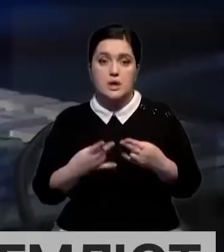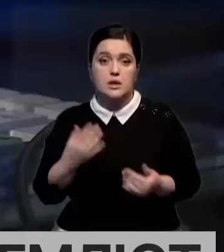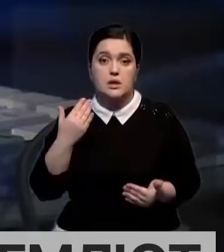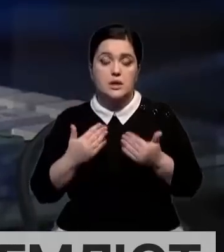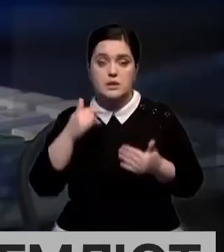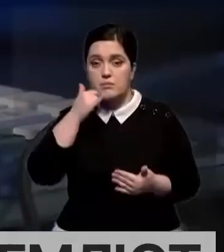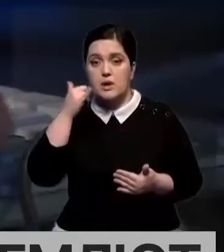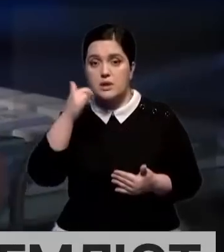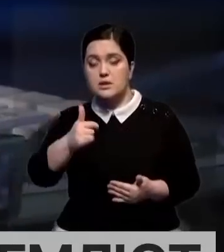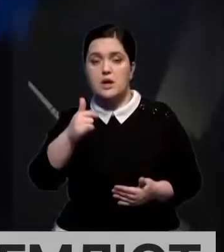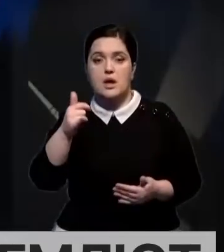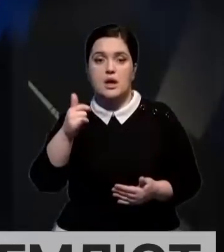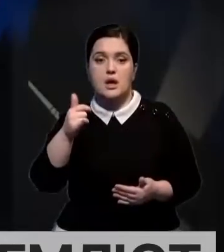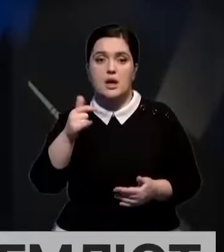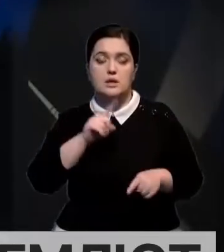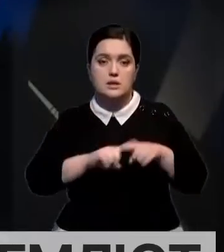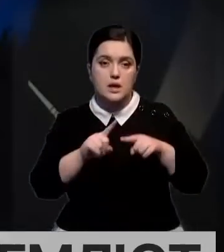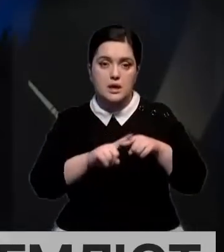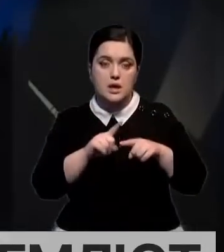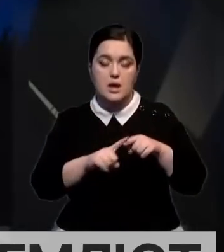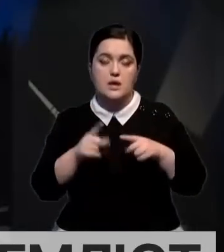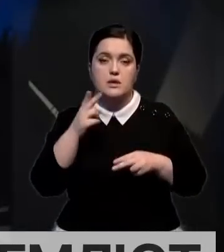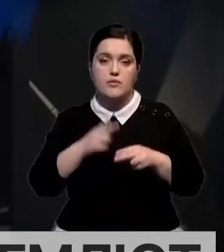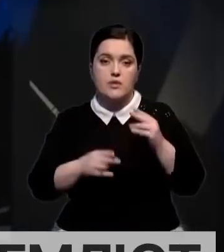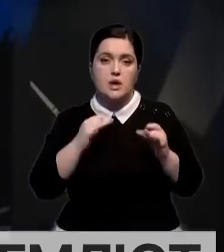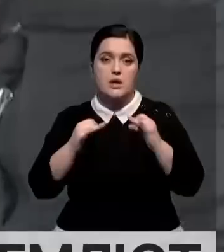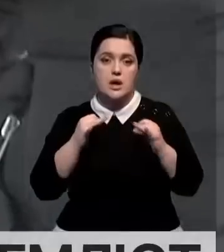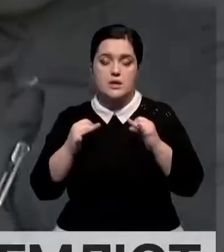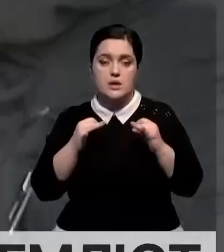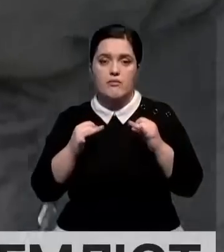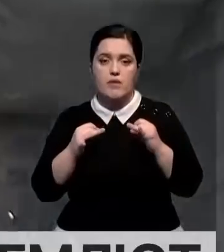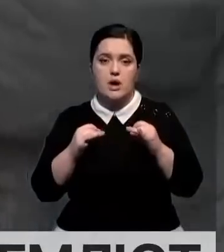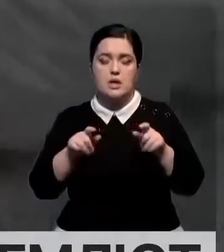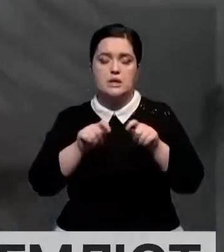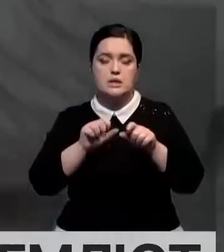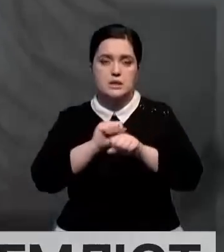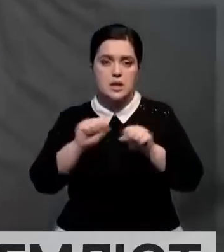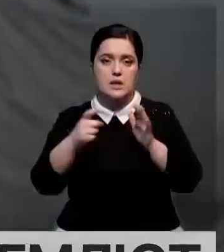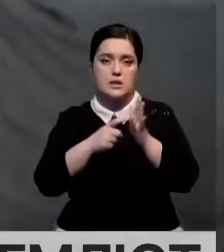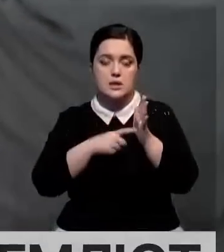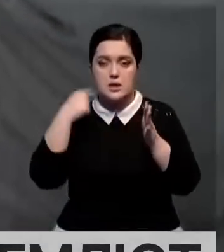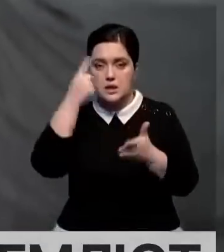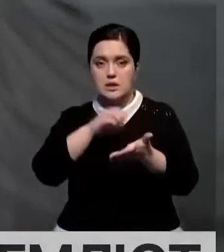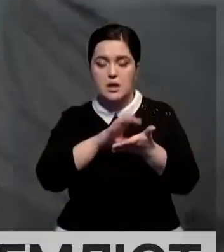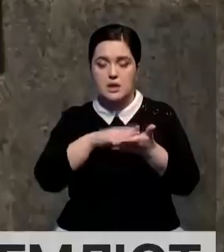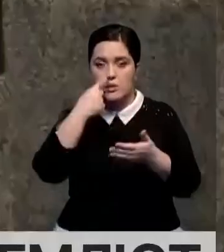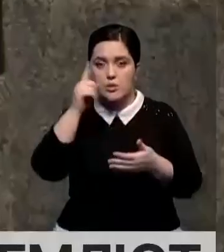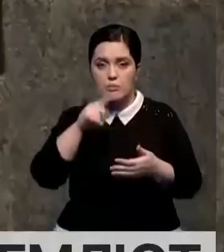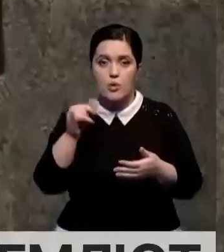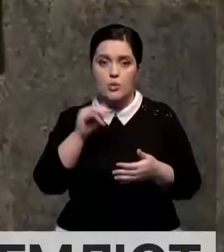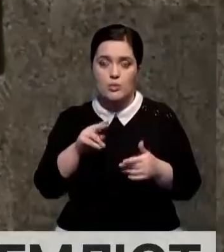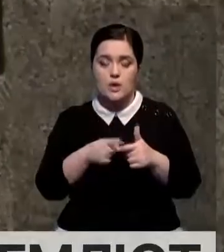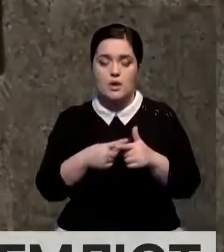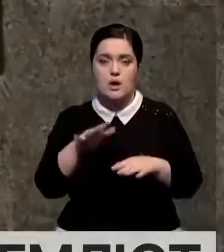позвонили по телефону, постараться как можно скорее завершить разговор. Ни в коем случае нельзя делиться личными данными, номерами удостоверений или